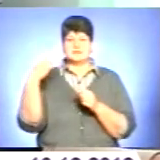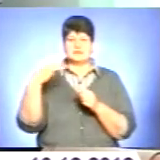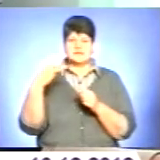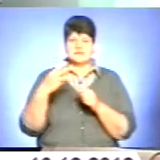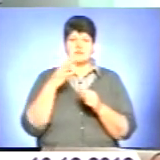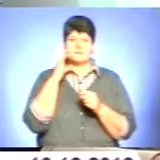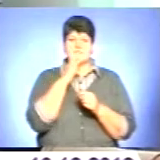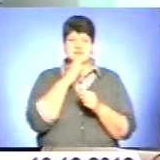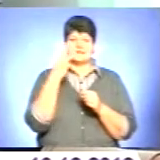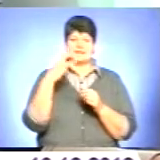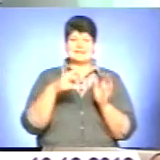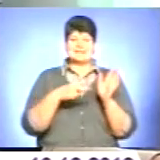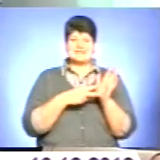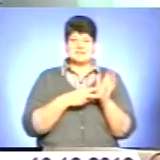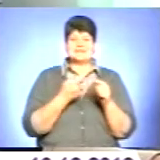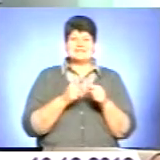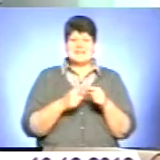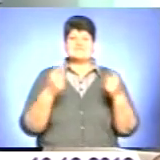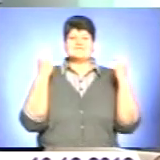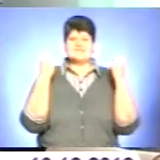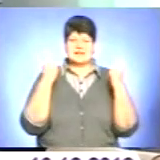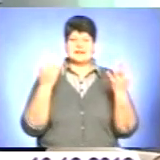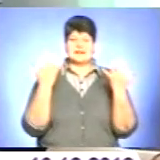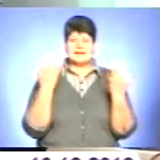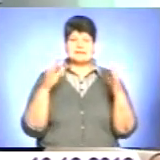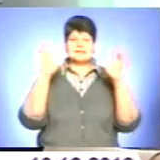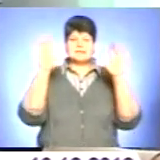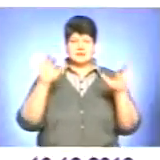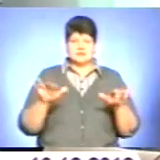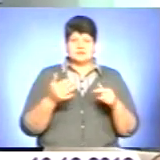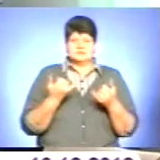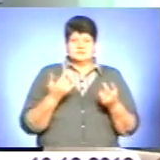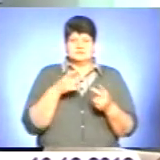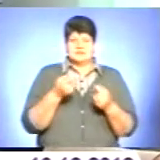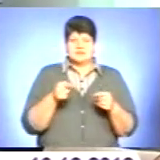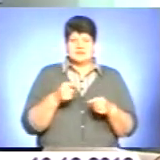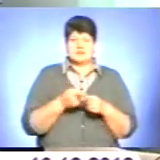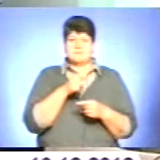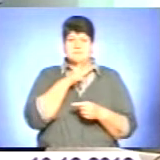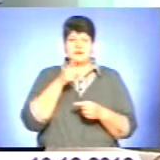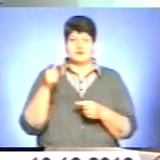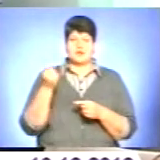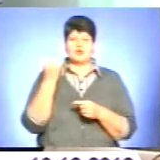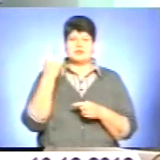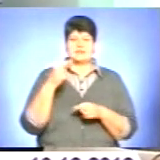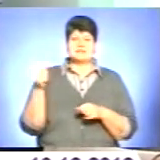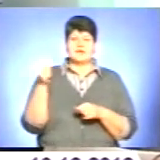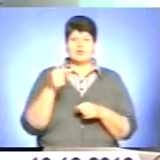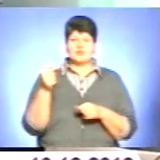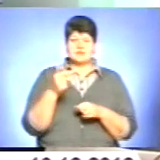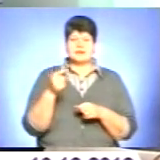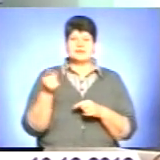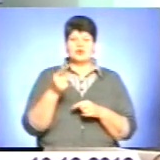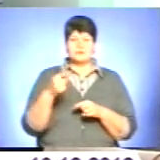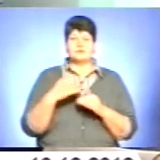сантиметрів снігу. Це є достатньо велика кількість снігу, як для даної перероку. На 11 грудня Термопільщина перебуватиме у